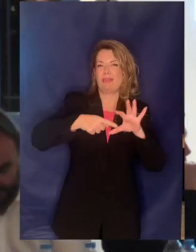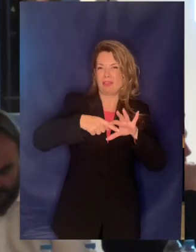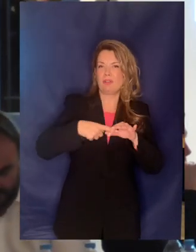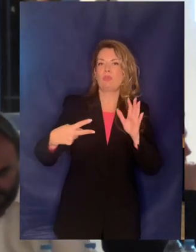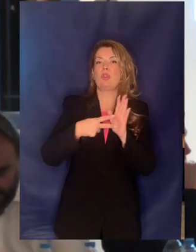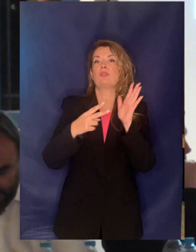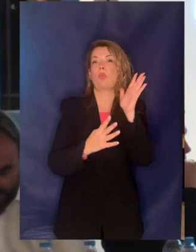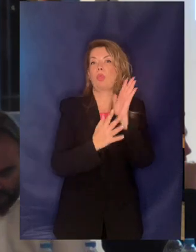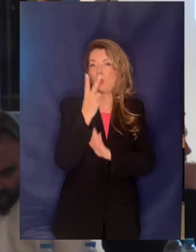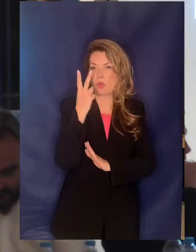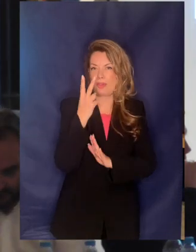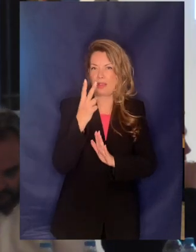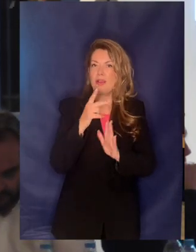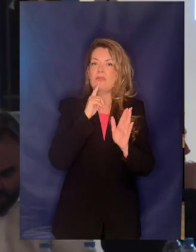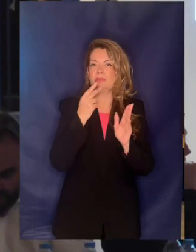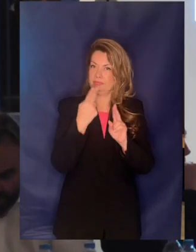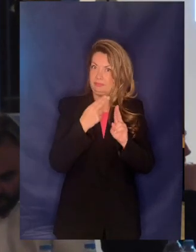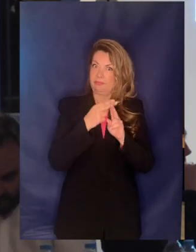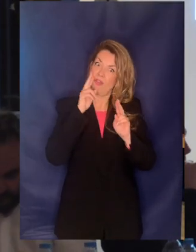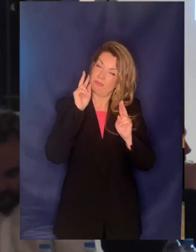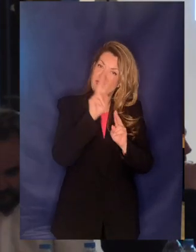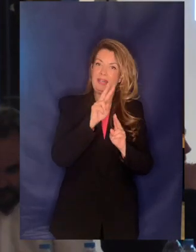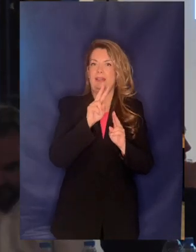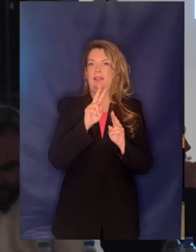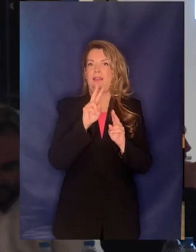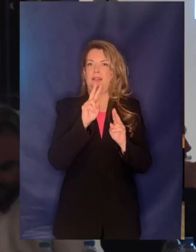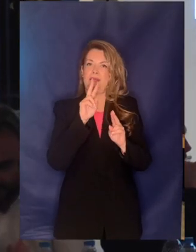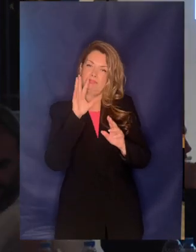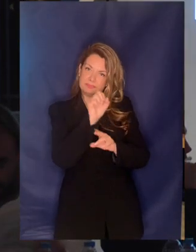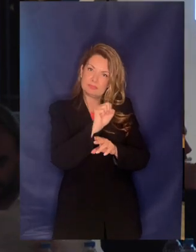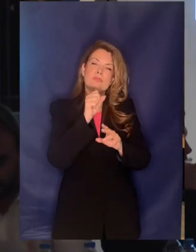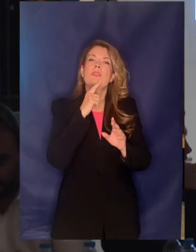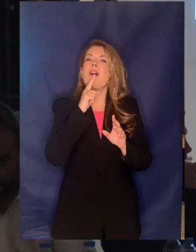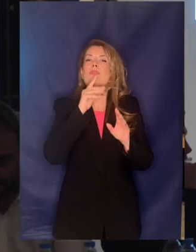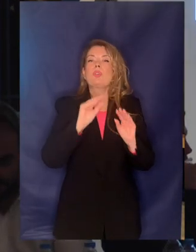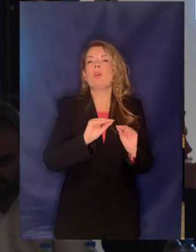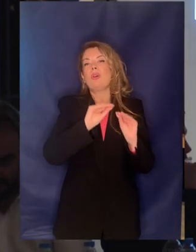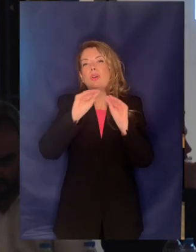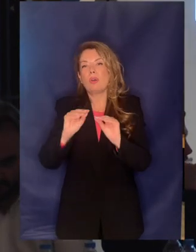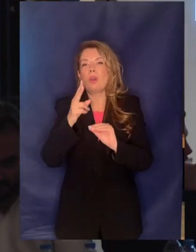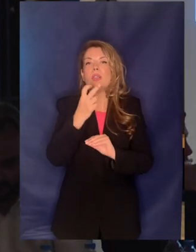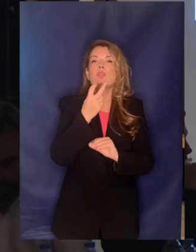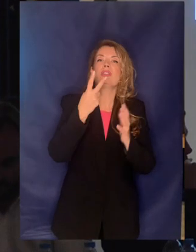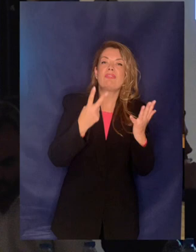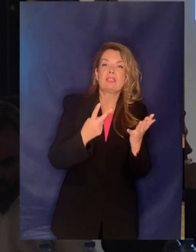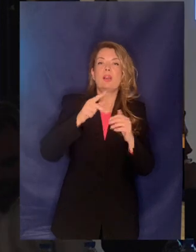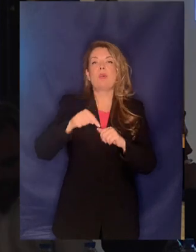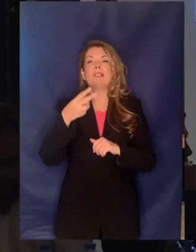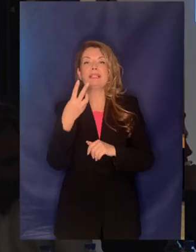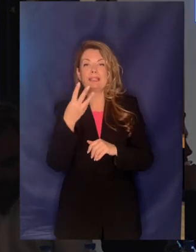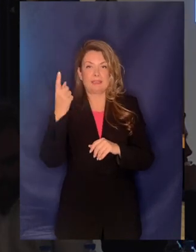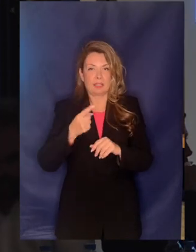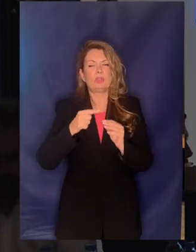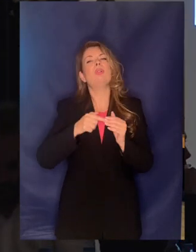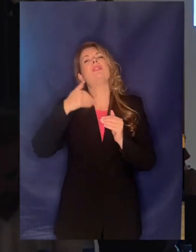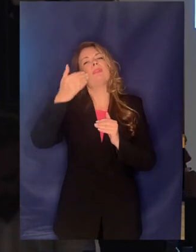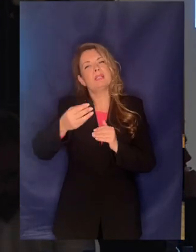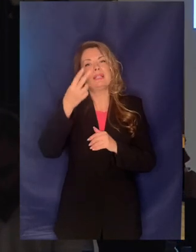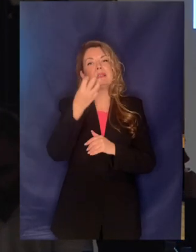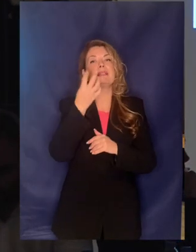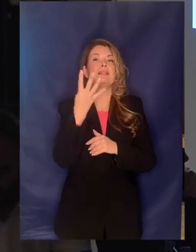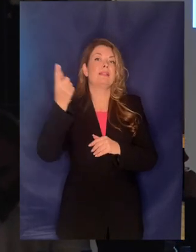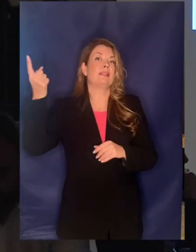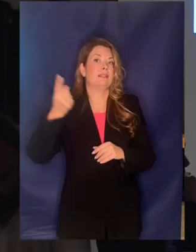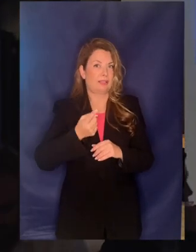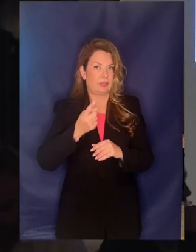στα σημαντικά γεγονότα φαίνεται ότι έχει μεταφερθεί σε δύο δόσεις αρχικά το 27,3% και στη συνέχεια το 34%